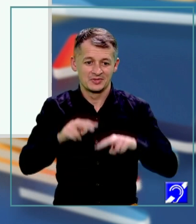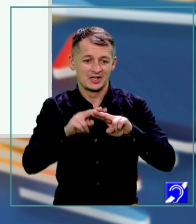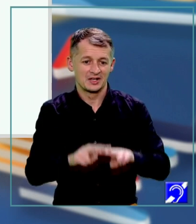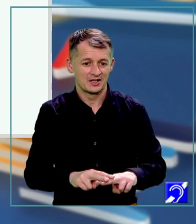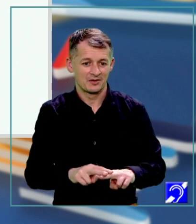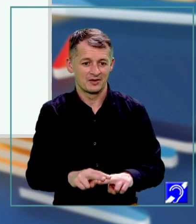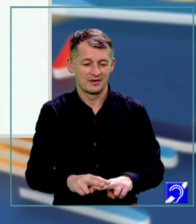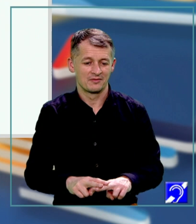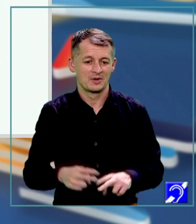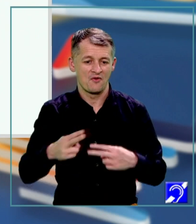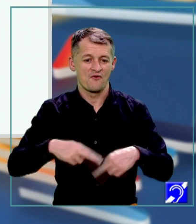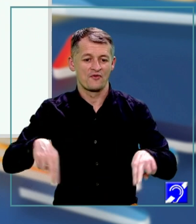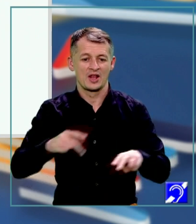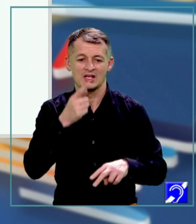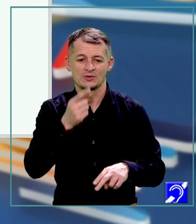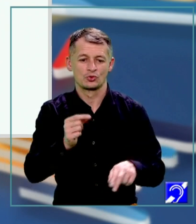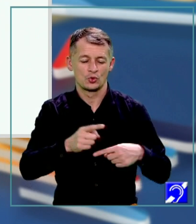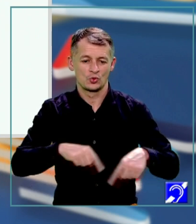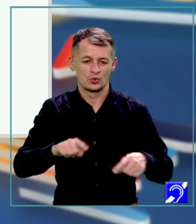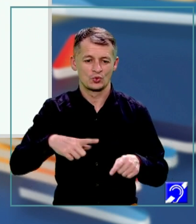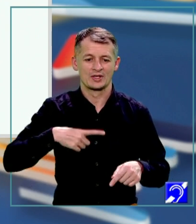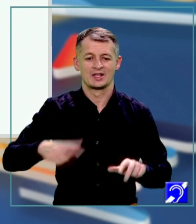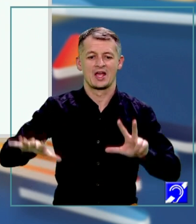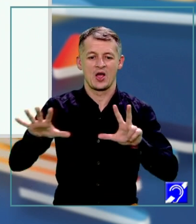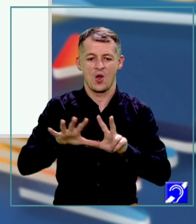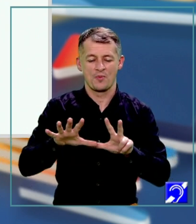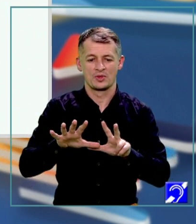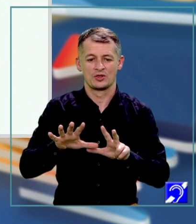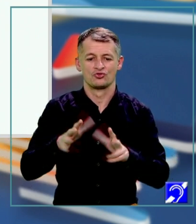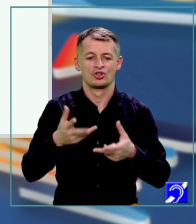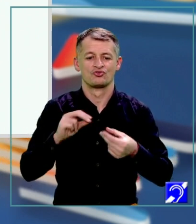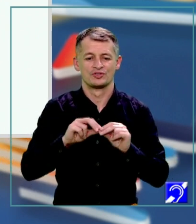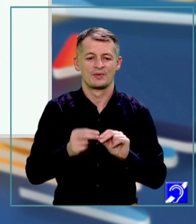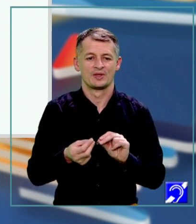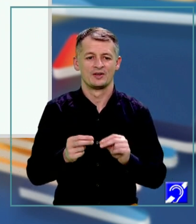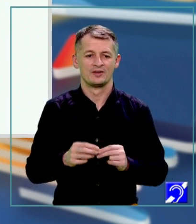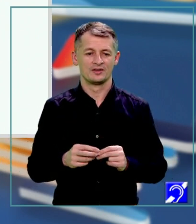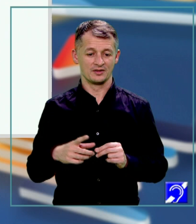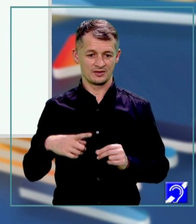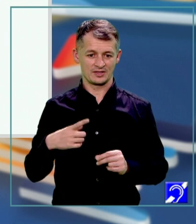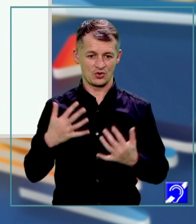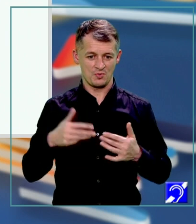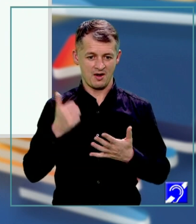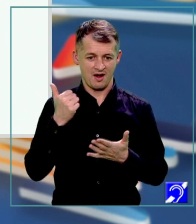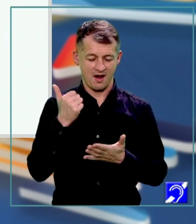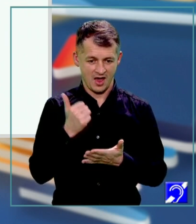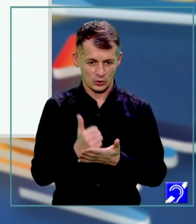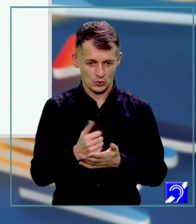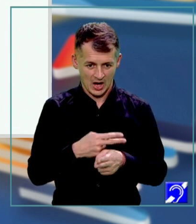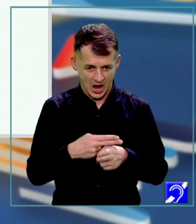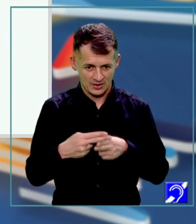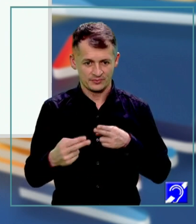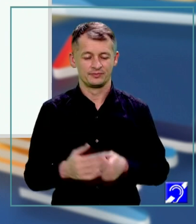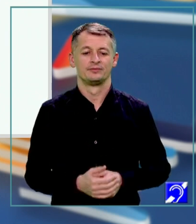Și în final răspunsul nostru este 8, ceea ce înseamnă că este natural. Deci am răspuns la